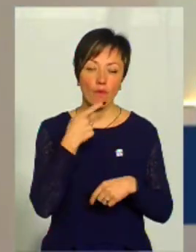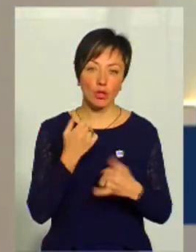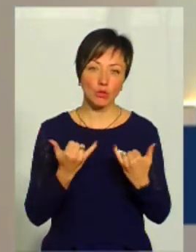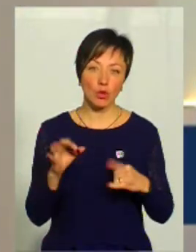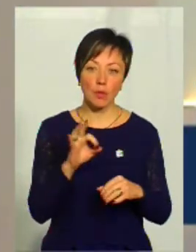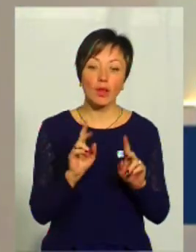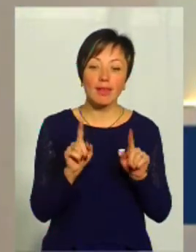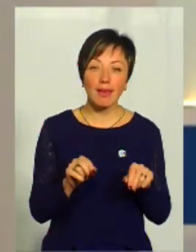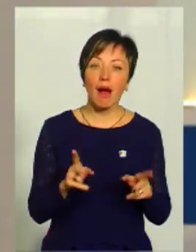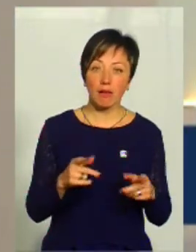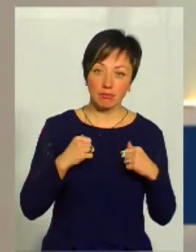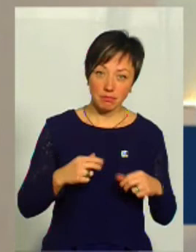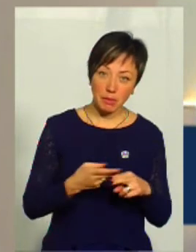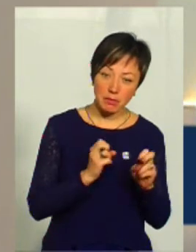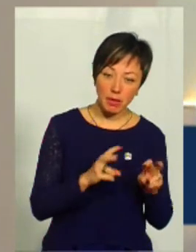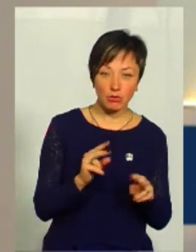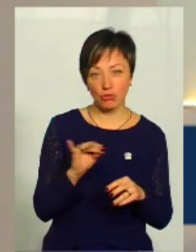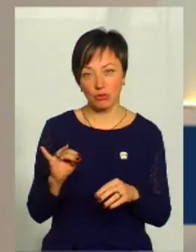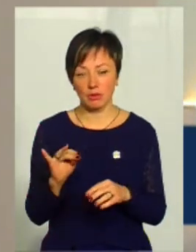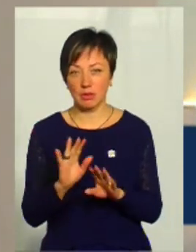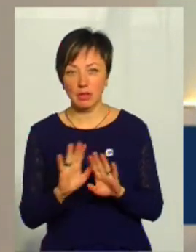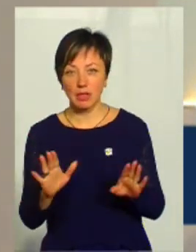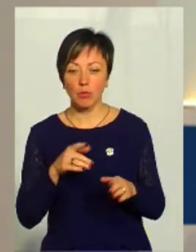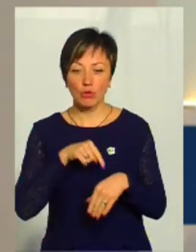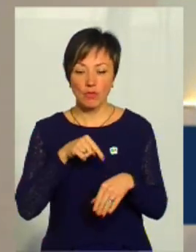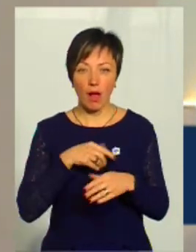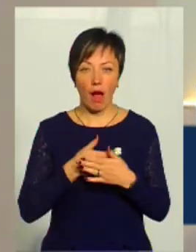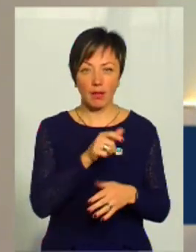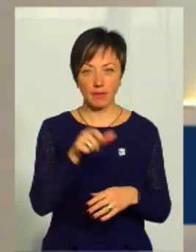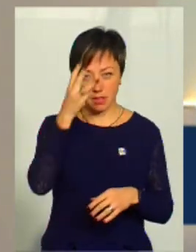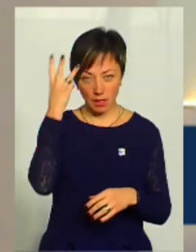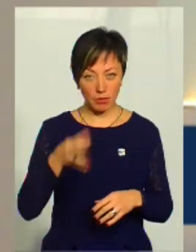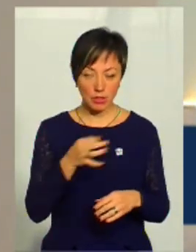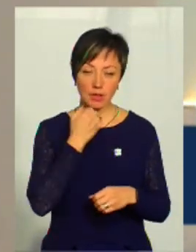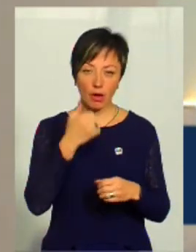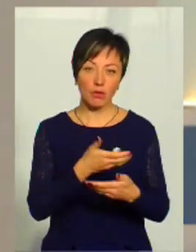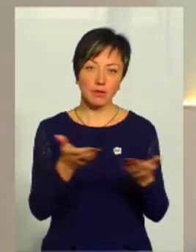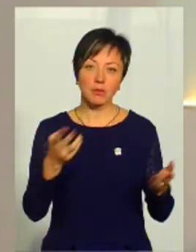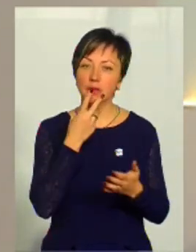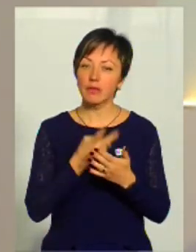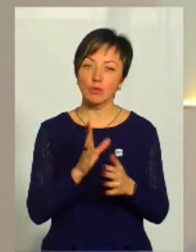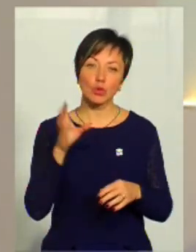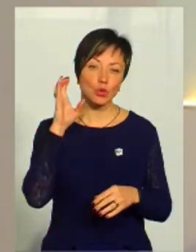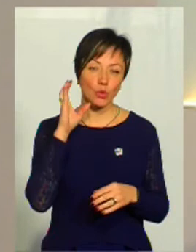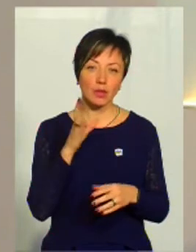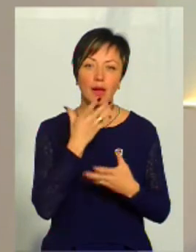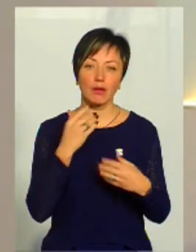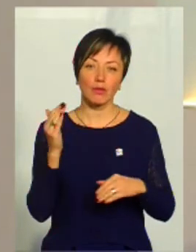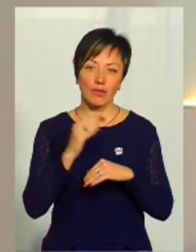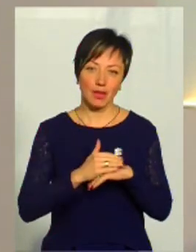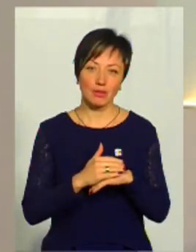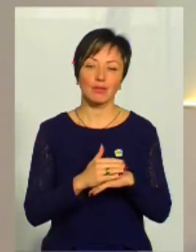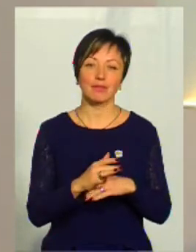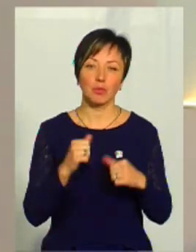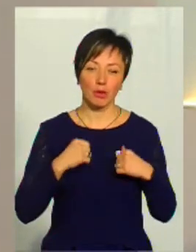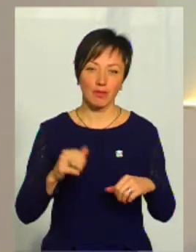сьогодні про те, наскільки безпечно чи небезпечно почуваються громадські активісти на Хмельниччині. Дякую всім, хто дивився і буде слухати. Гарного